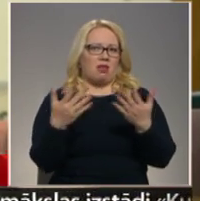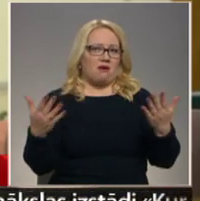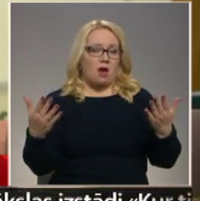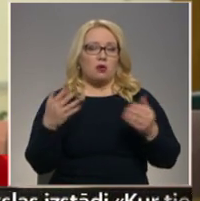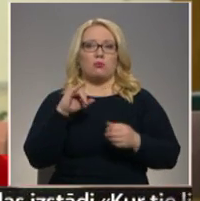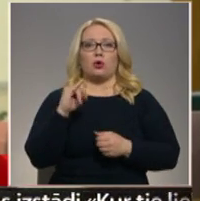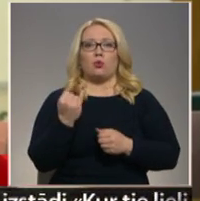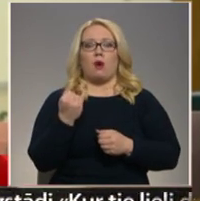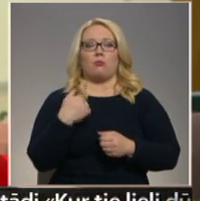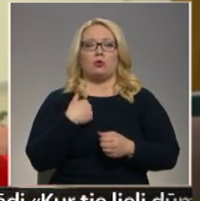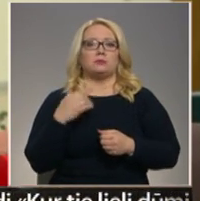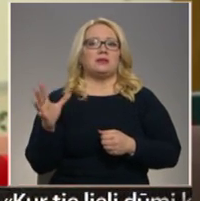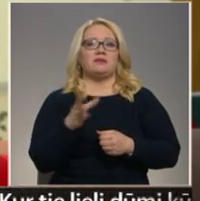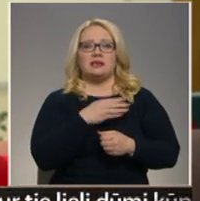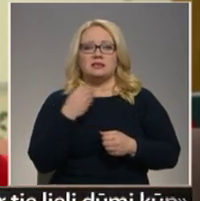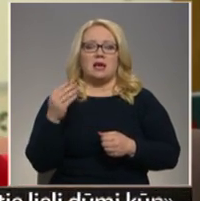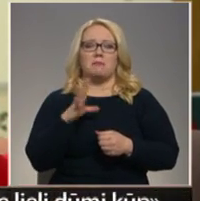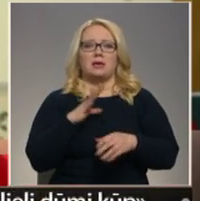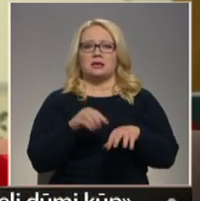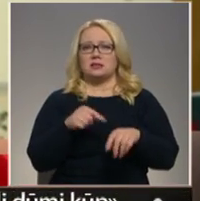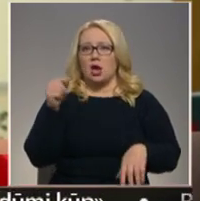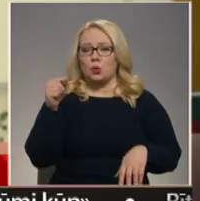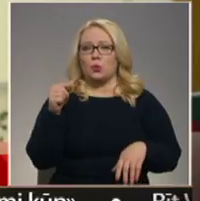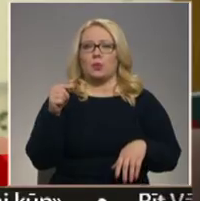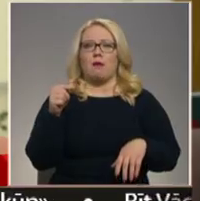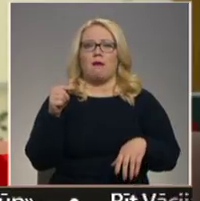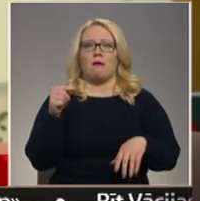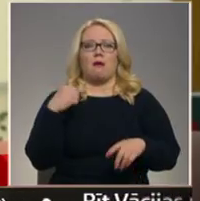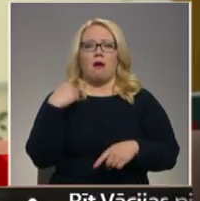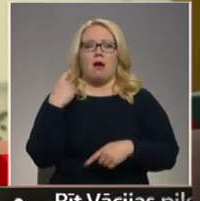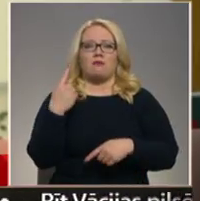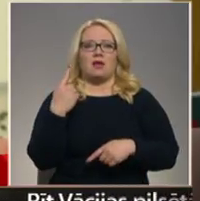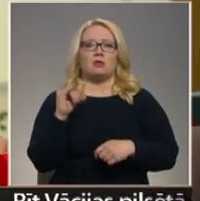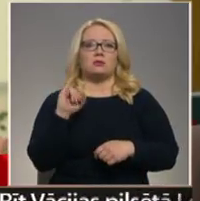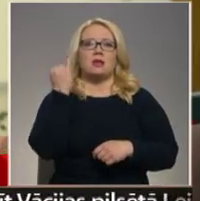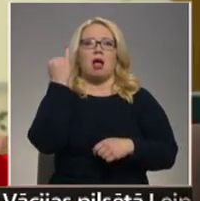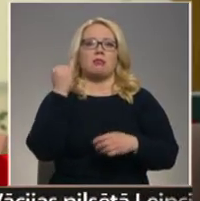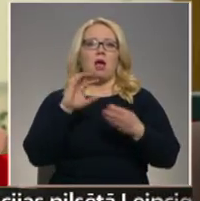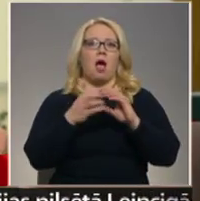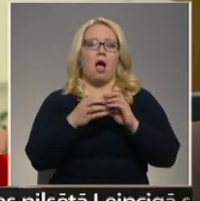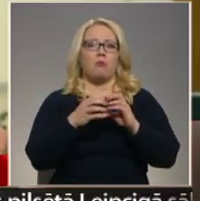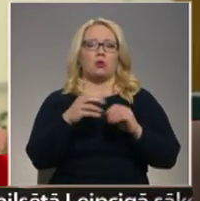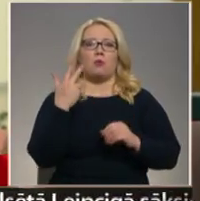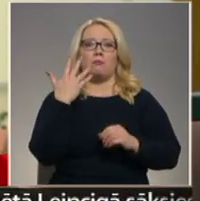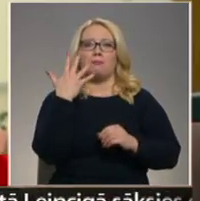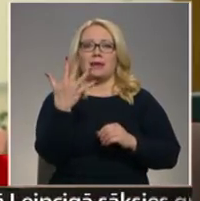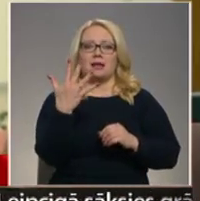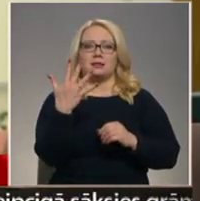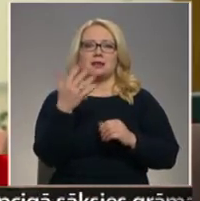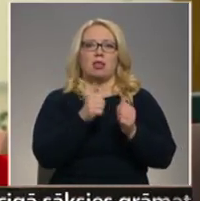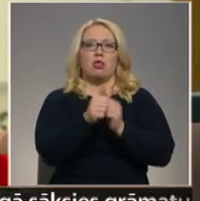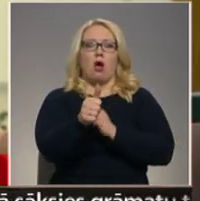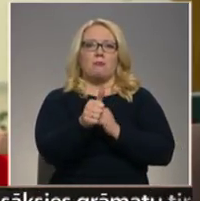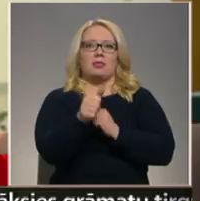jo mums visiem noteikti bija sajūta, ka ar vienu zel tā bolīti un pieciem nominātiem šai jomai